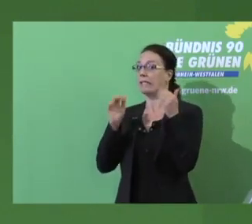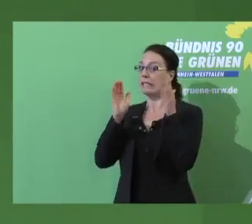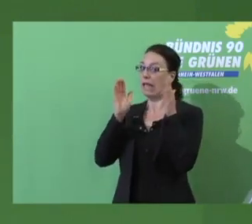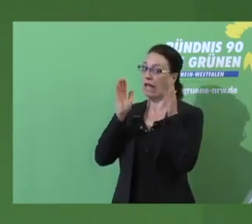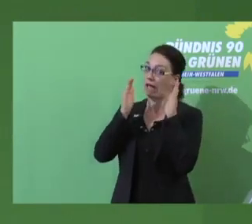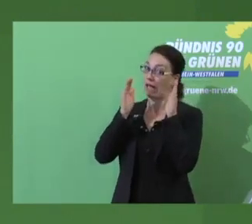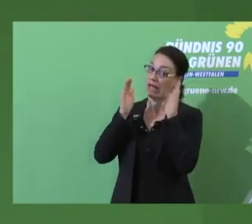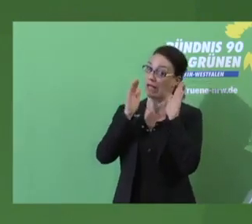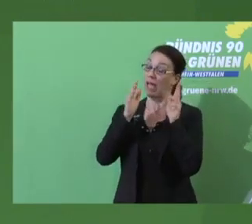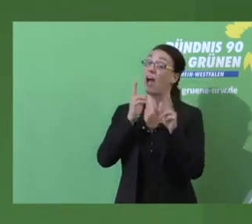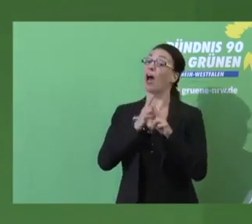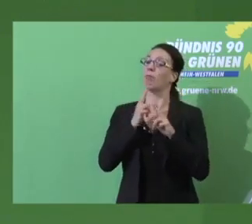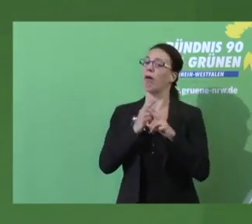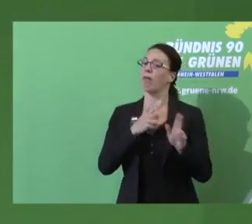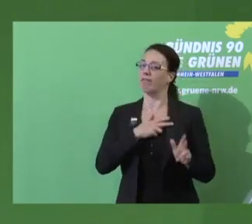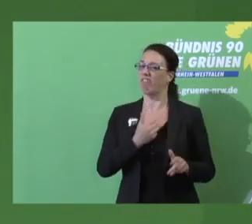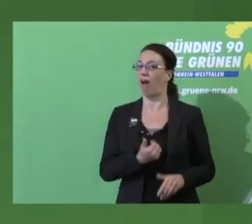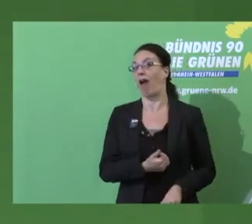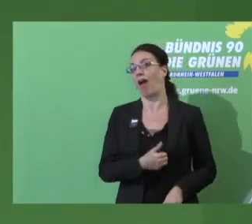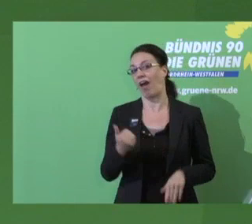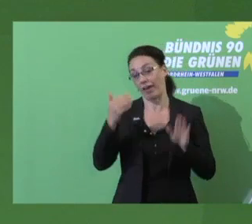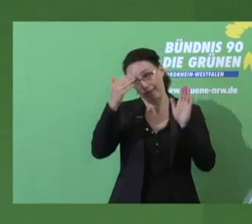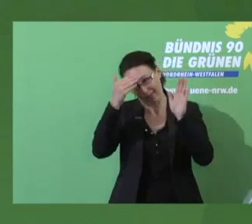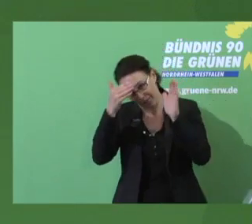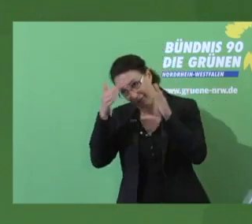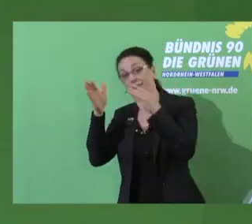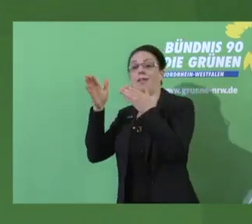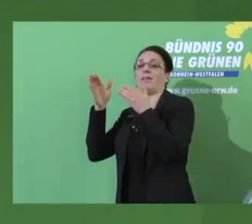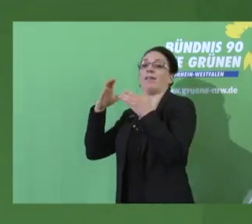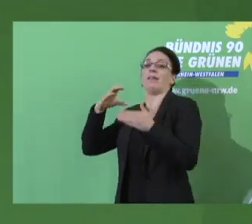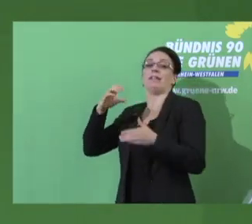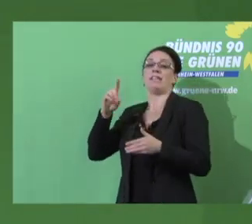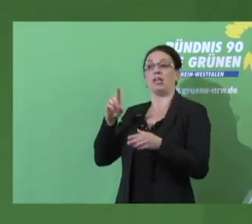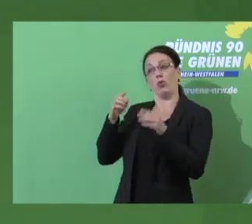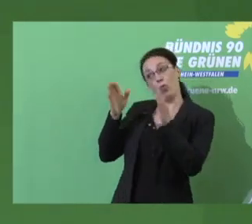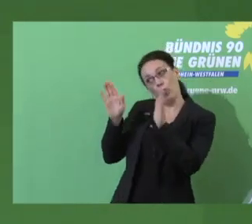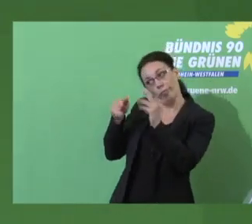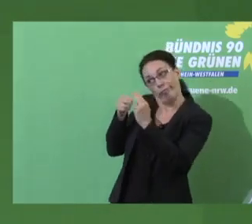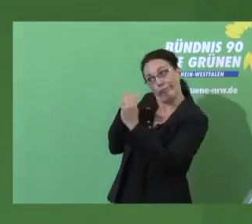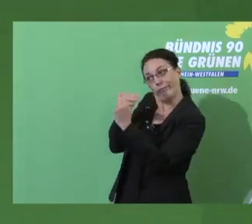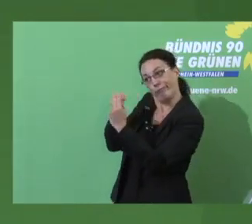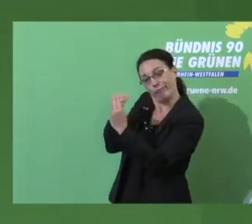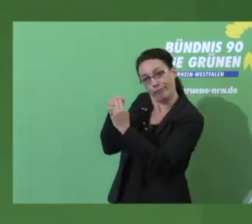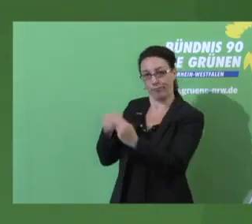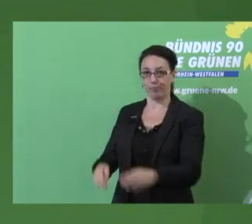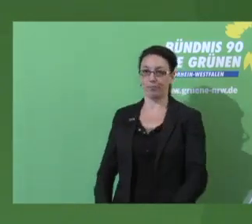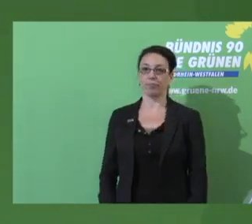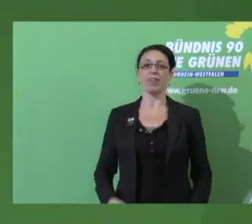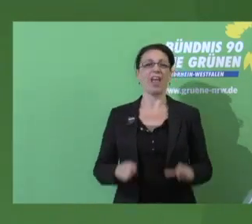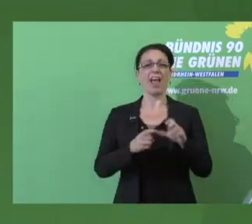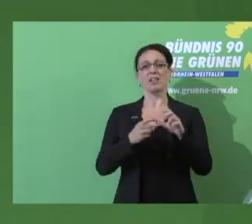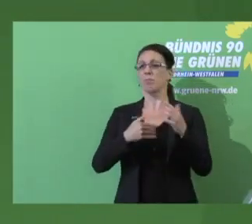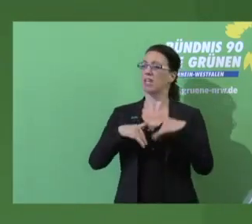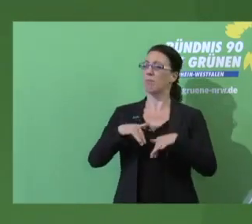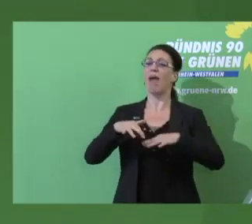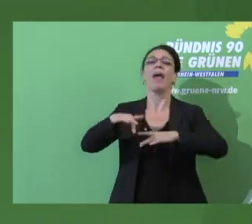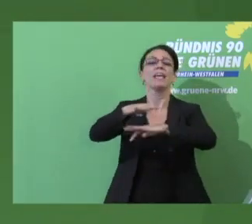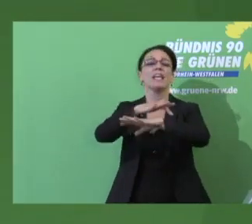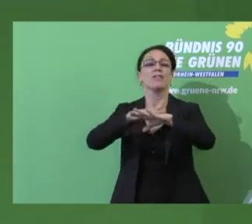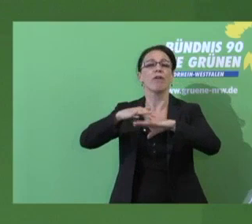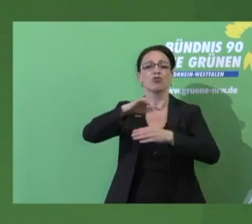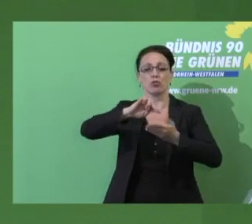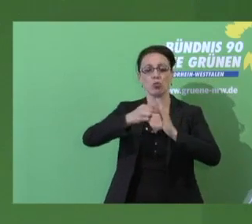allzu oft nach rechts ab. SPD-Verkehrspolitik ist de facto auch nur allzu oft altbackene Infrastrukturpolitik, zu oft